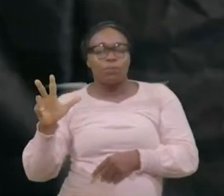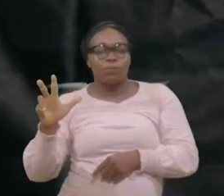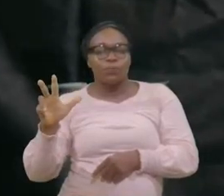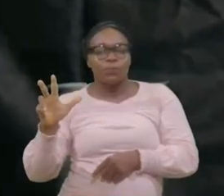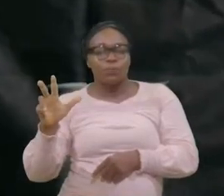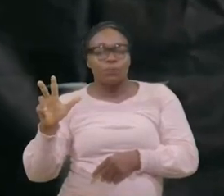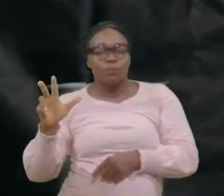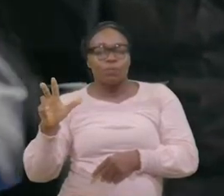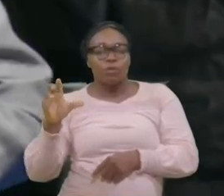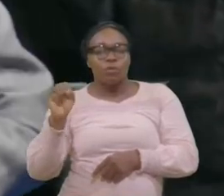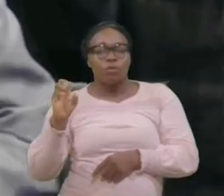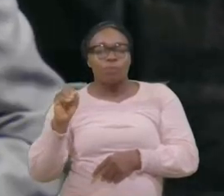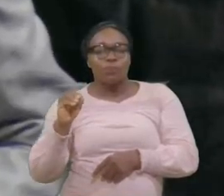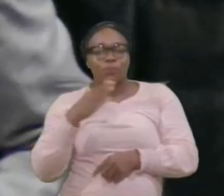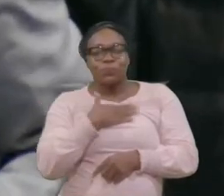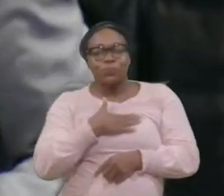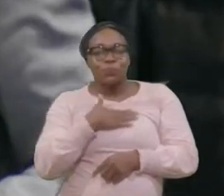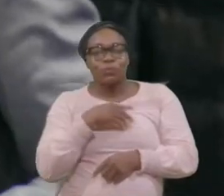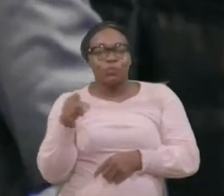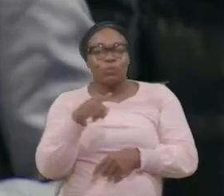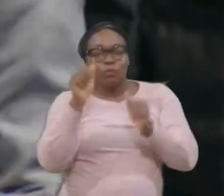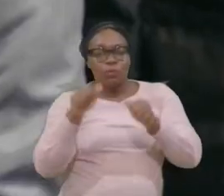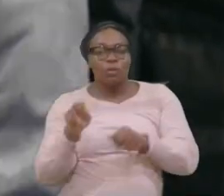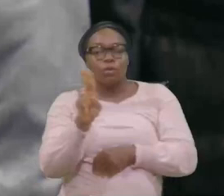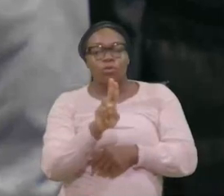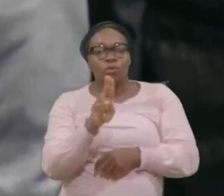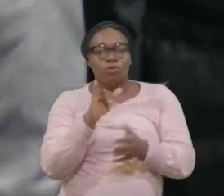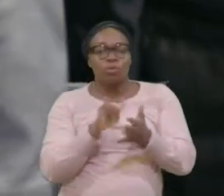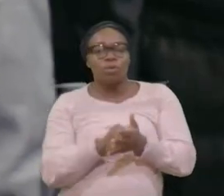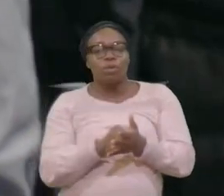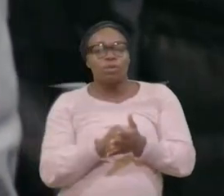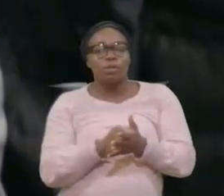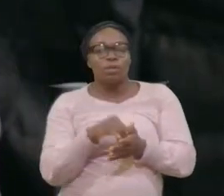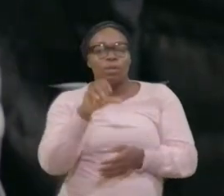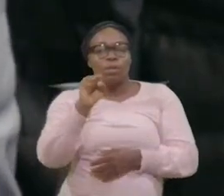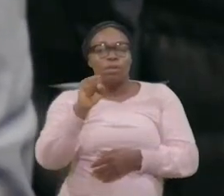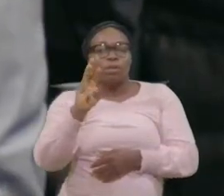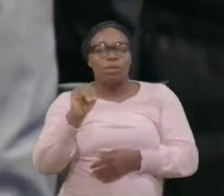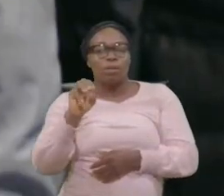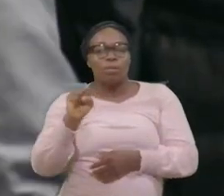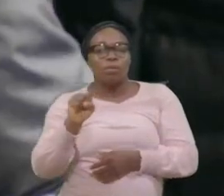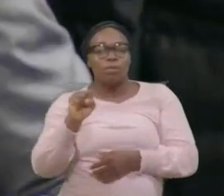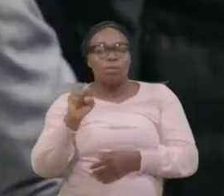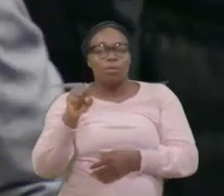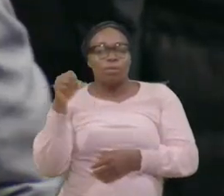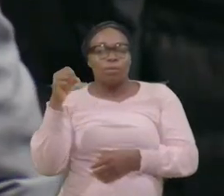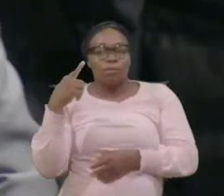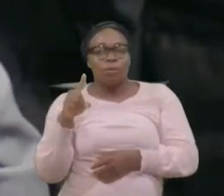vous pouvez donc nous contacter sur ce numéro